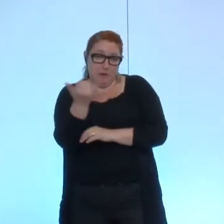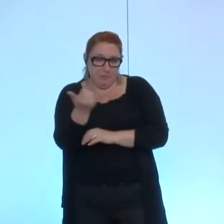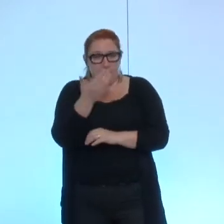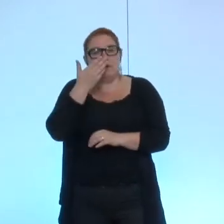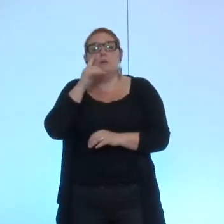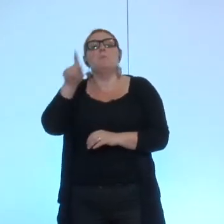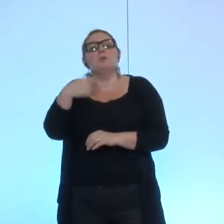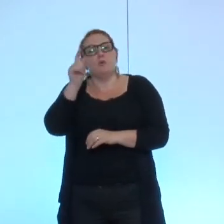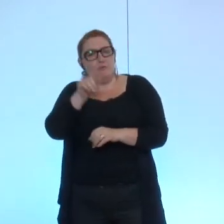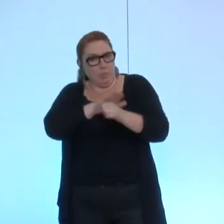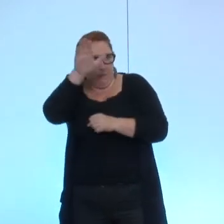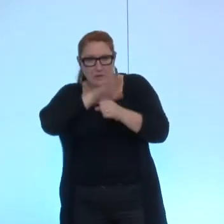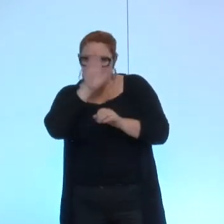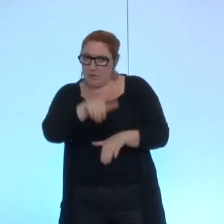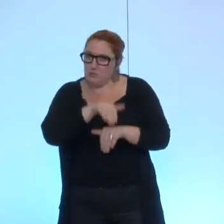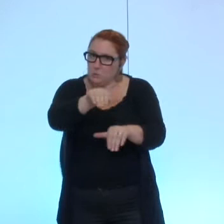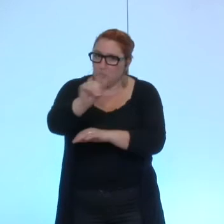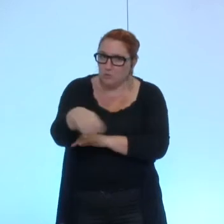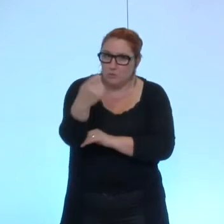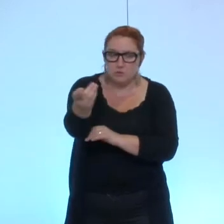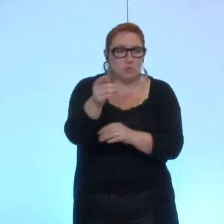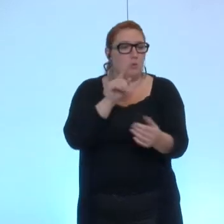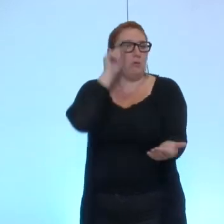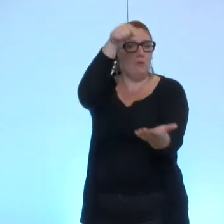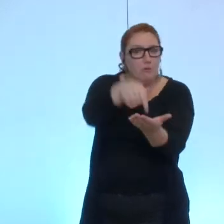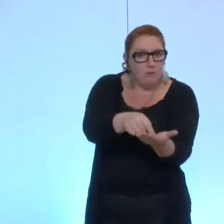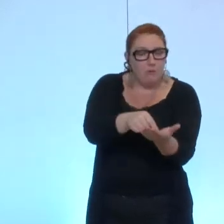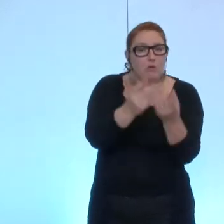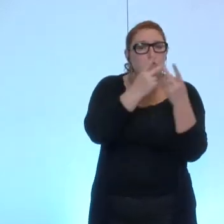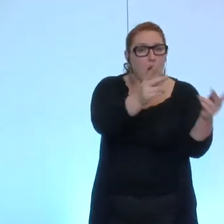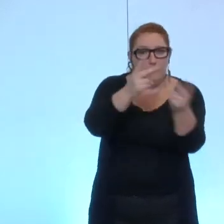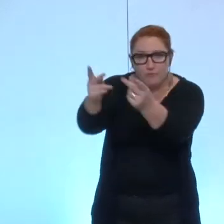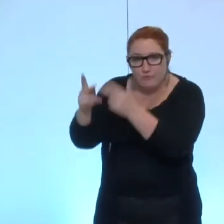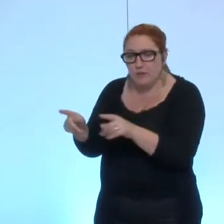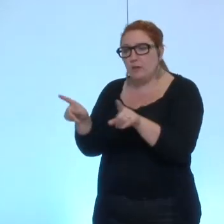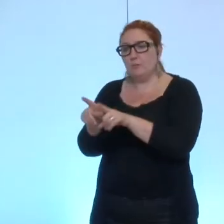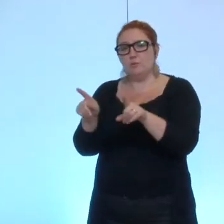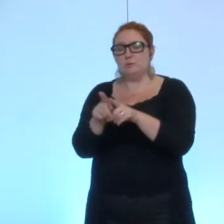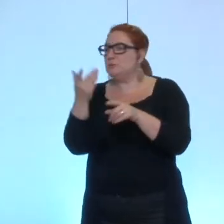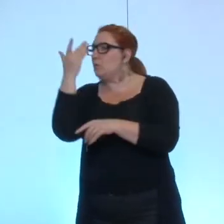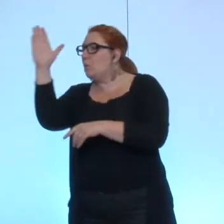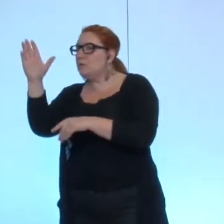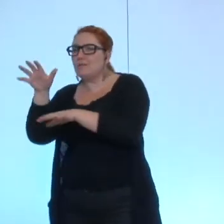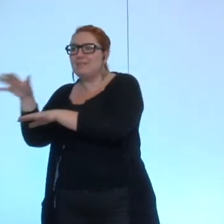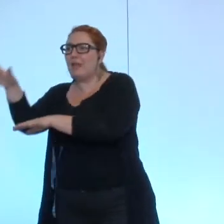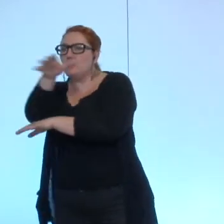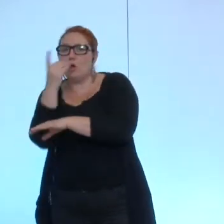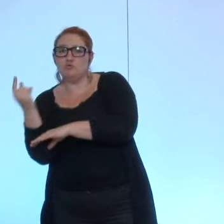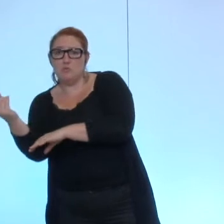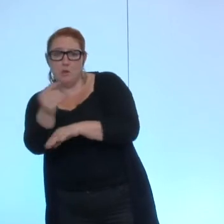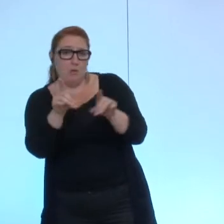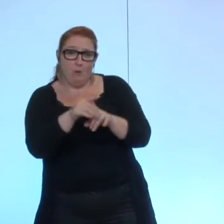évidemment les déplacements à la fois avec les villes et les territoires avec lesquels nous sommes jumelés mais également ailleurs puisque nous sommes